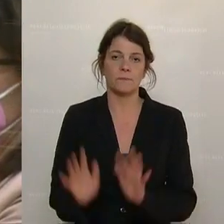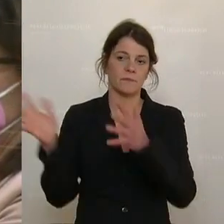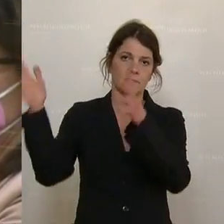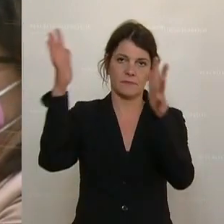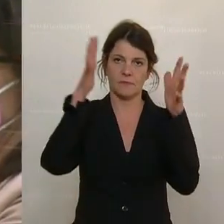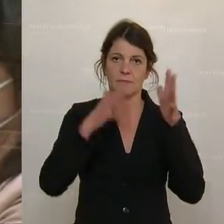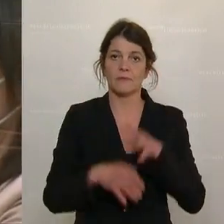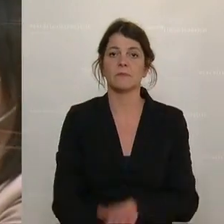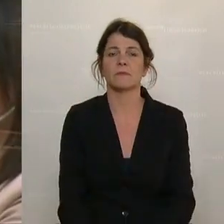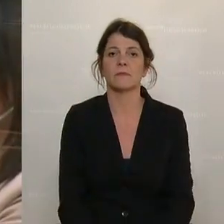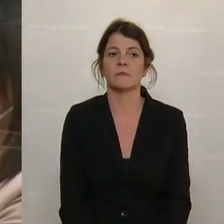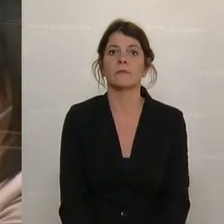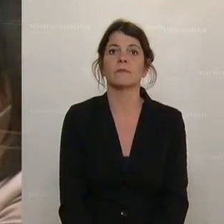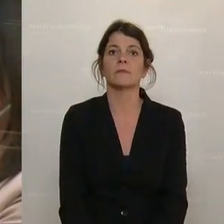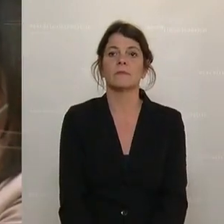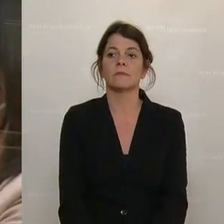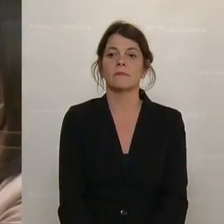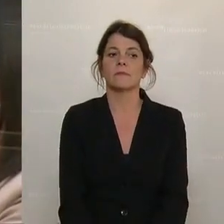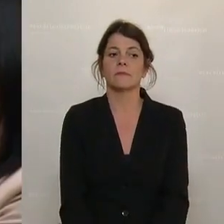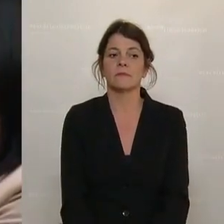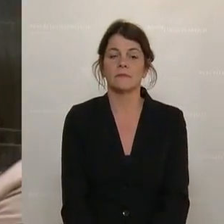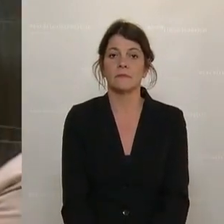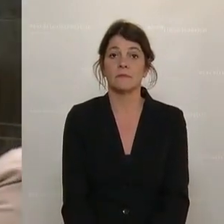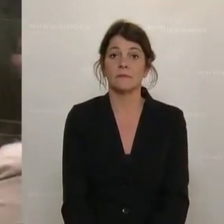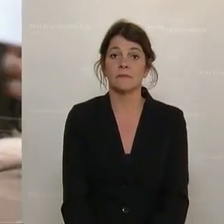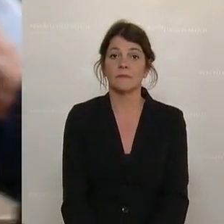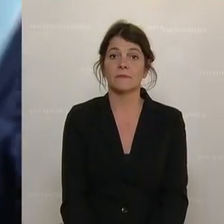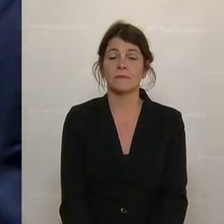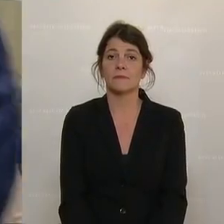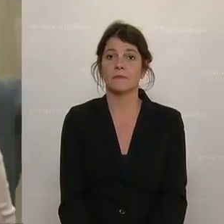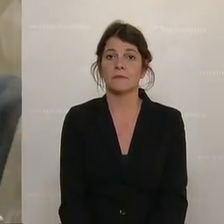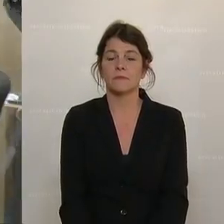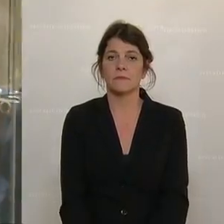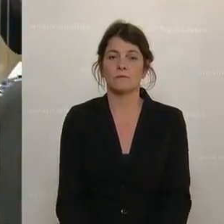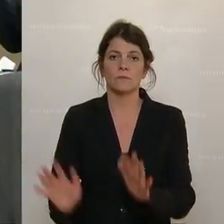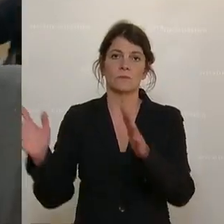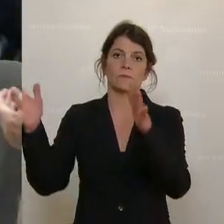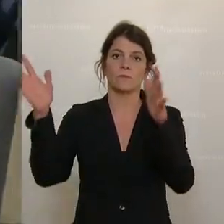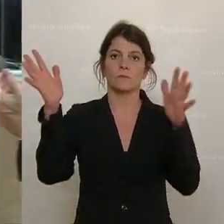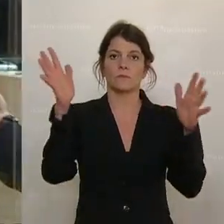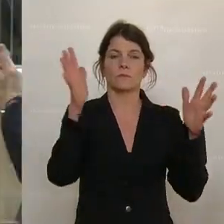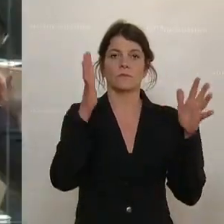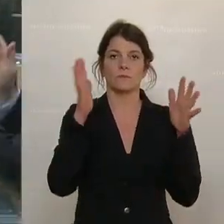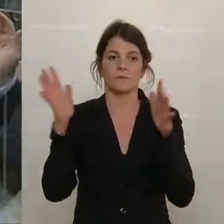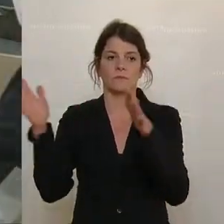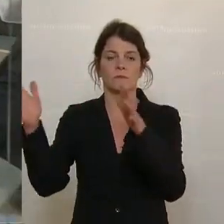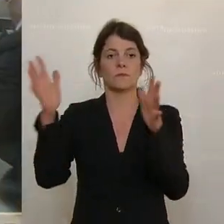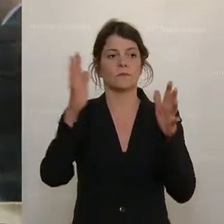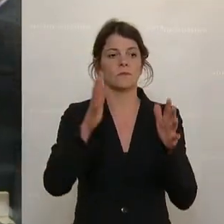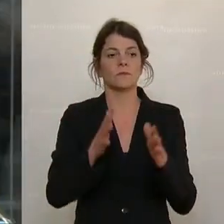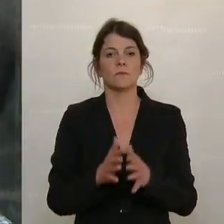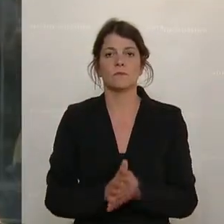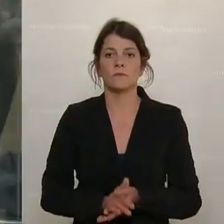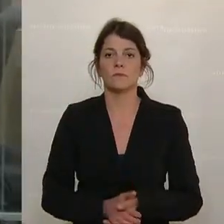Der geplante Parlamentsturm sei nachgewiesen. Durch Funkprotokolle von Zivilpolizisten betont ein sichtlicher zürnter